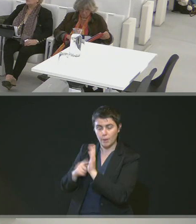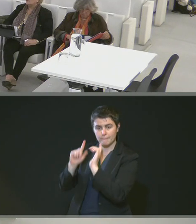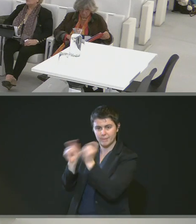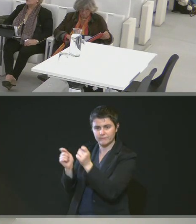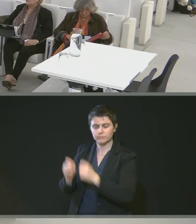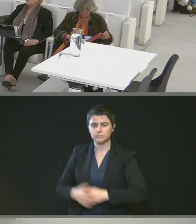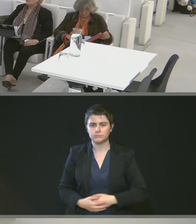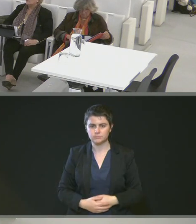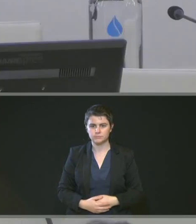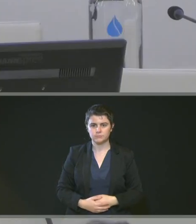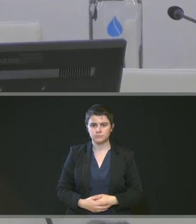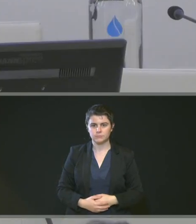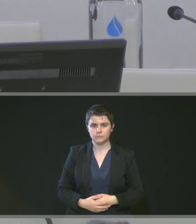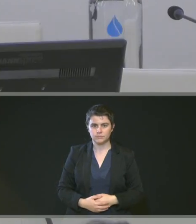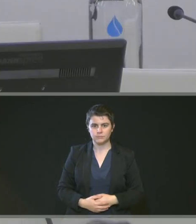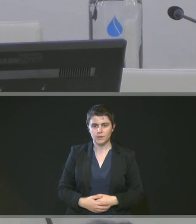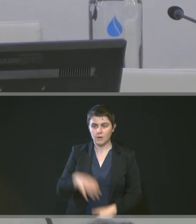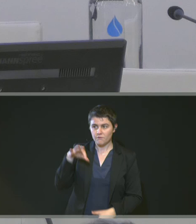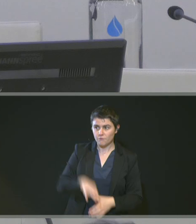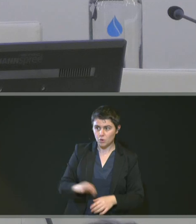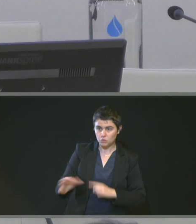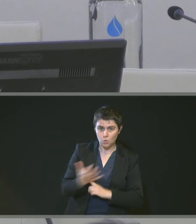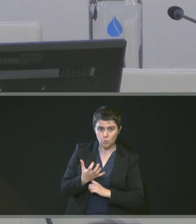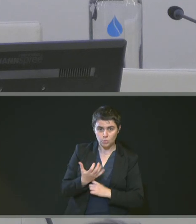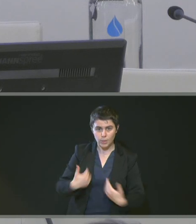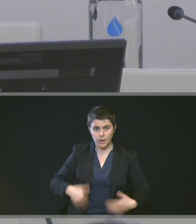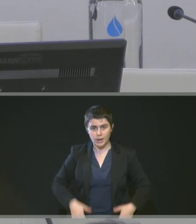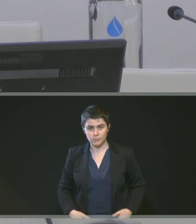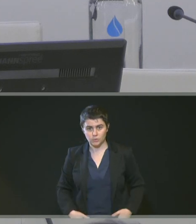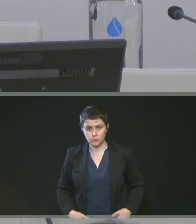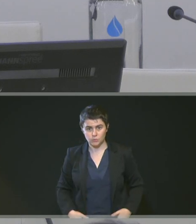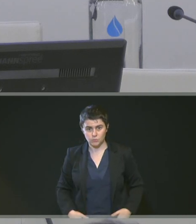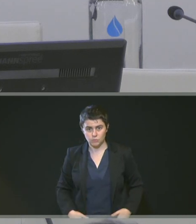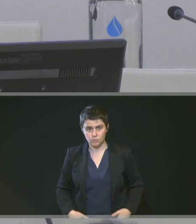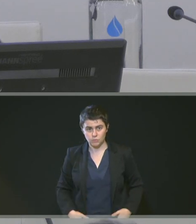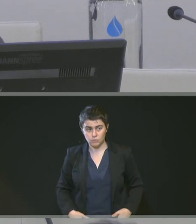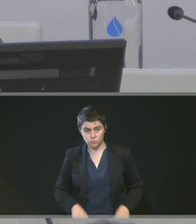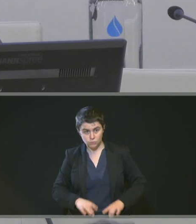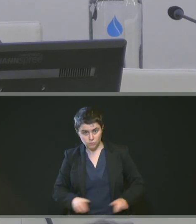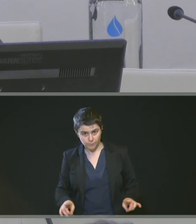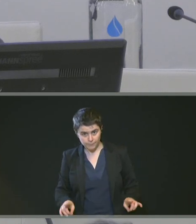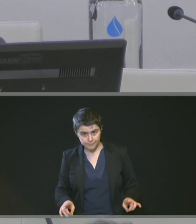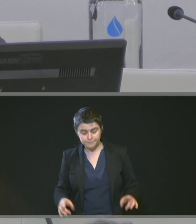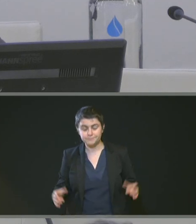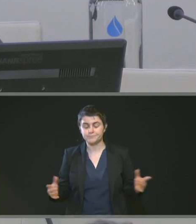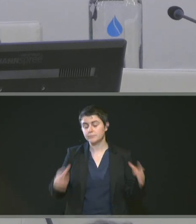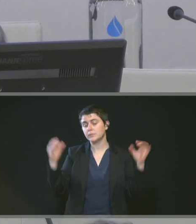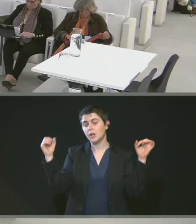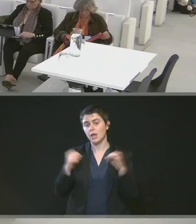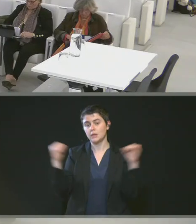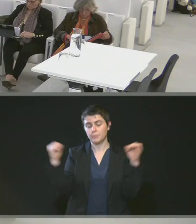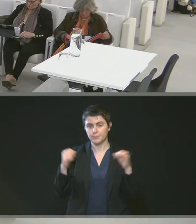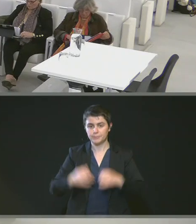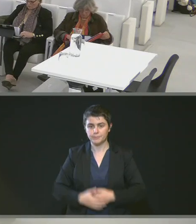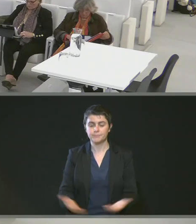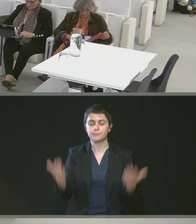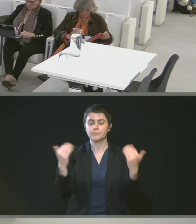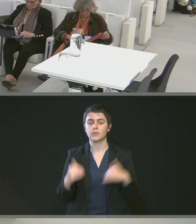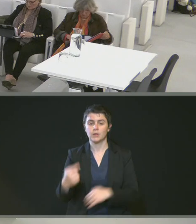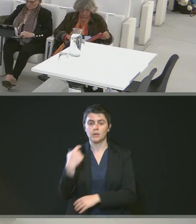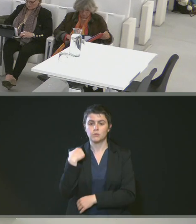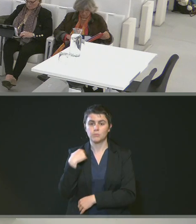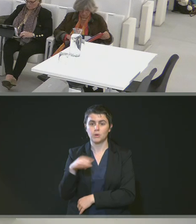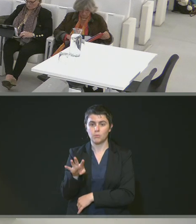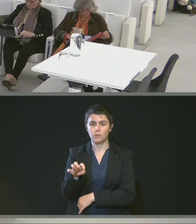Y a-t-il des votes contre, des abstentions sur ce recrutement de contrat actuel ? Non, il y a unanimité. Donc, la numéro 40,